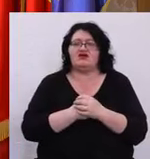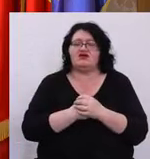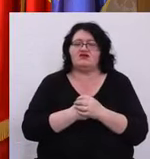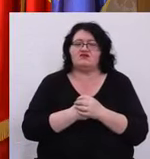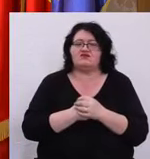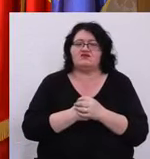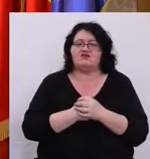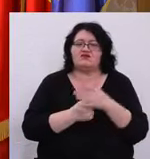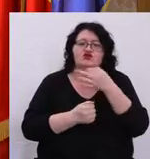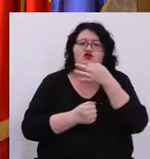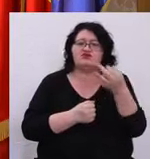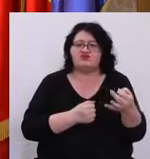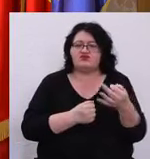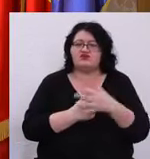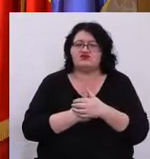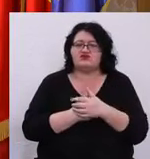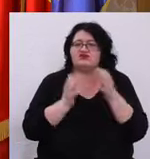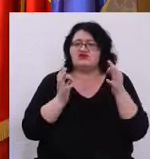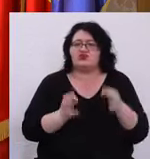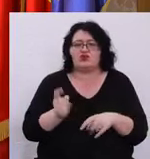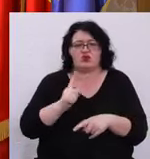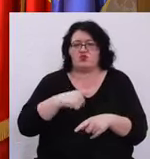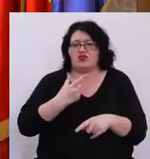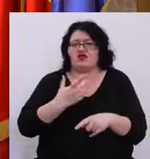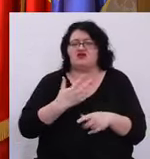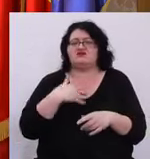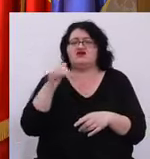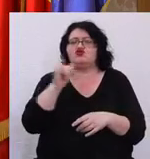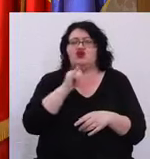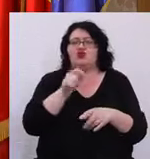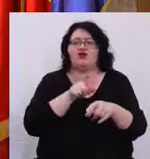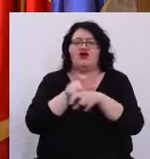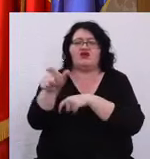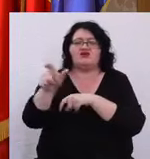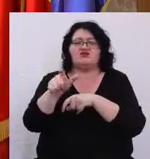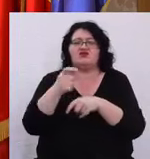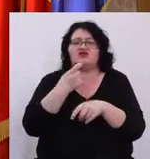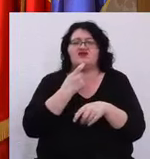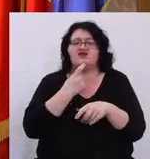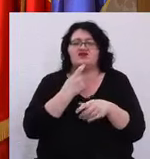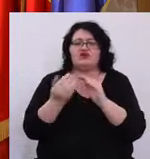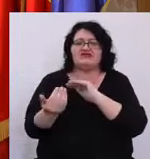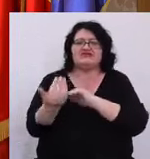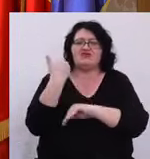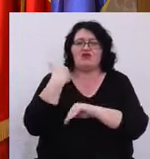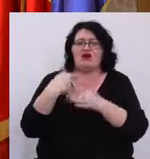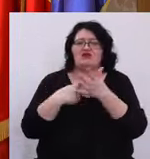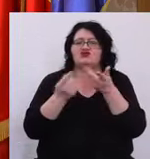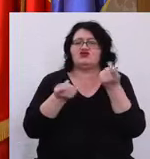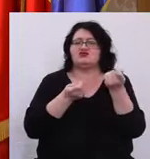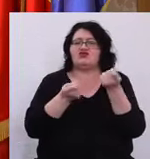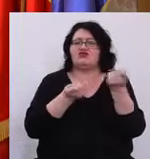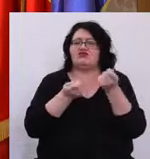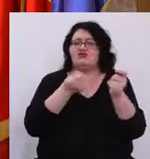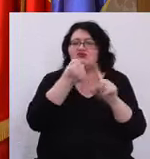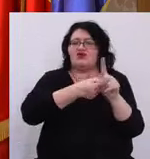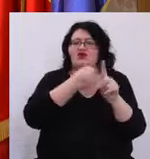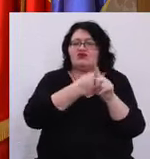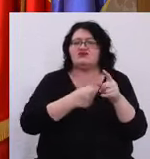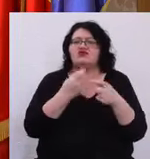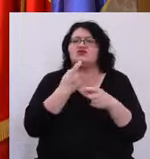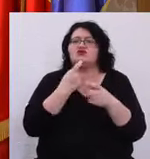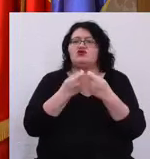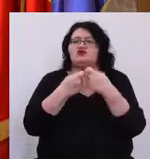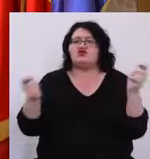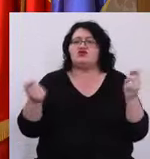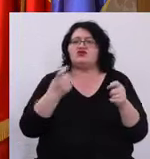am spus cu siguranță nu este a celor care sunt în spatele acestor proteste violente Timișoara este a